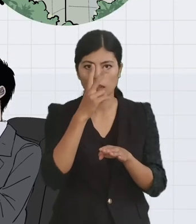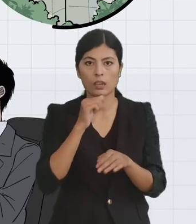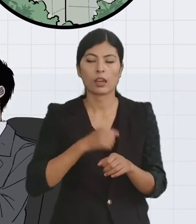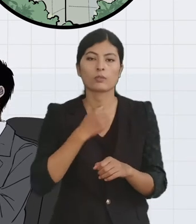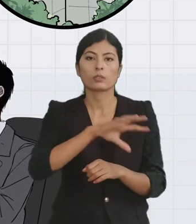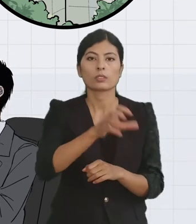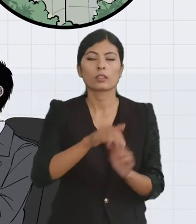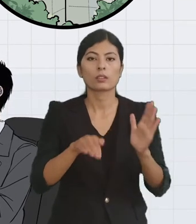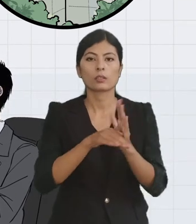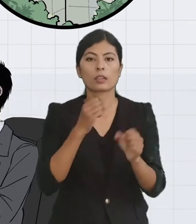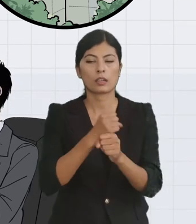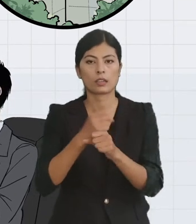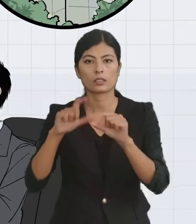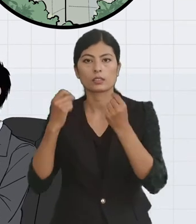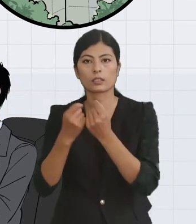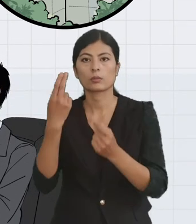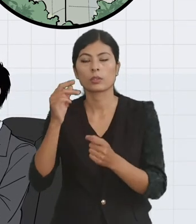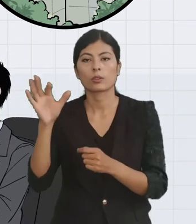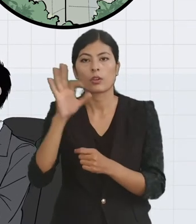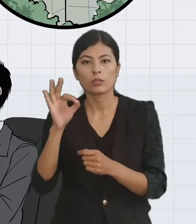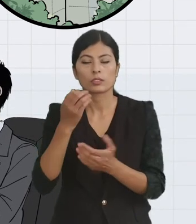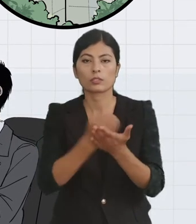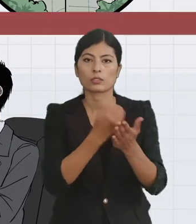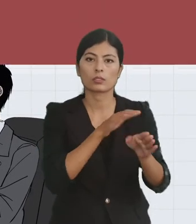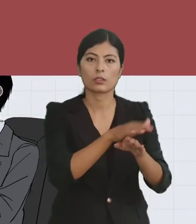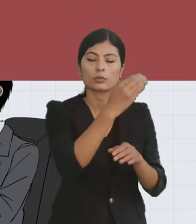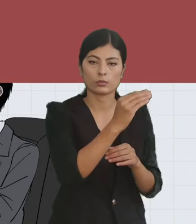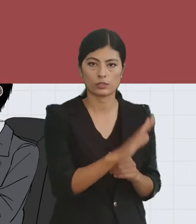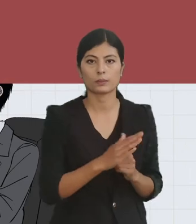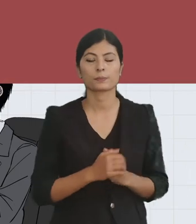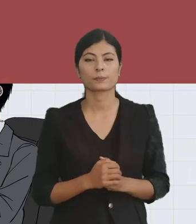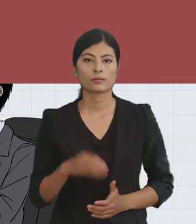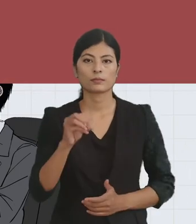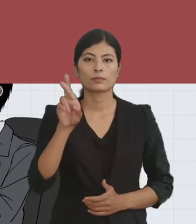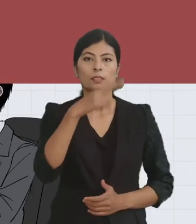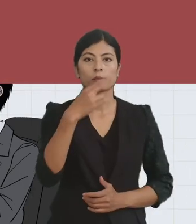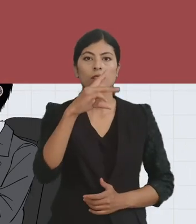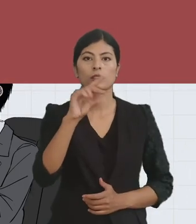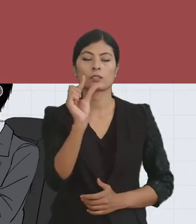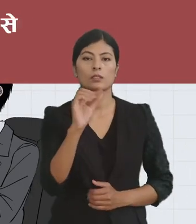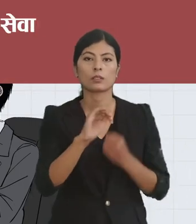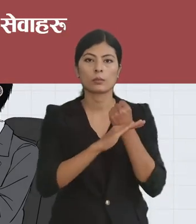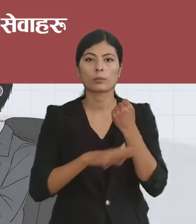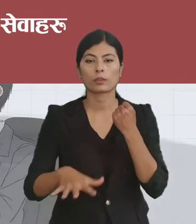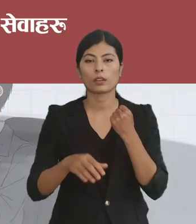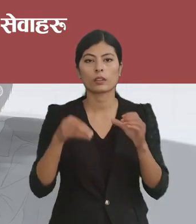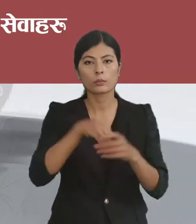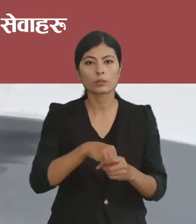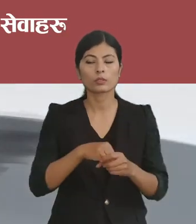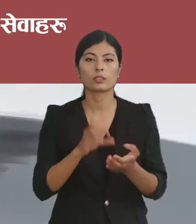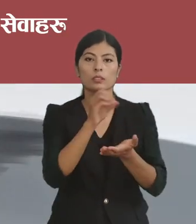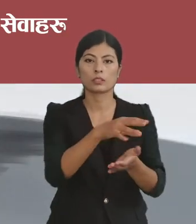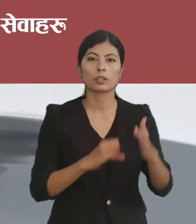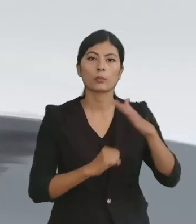समेट कारे छेत्र भईको निकाय सस्ता हरू रहाने छन प्रेशन प्रणाली अंतर्गत उपलवद गरावनी प्रमुक सेवाहरू